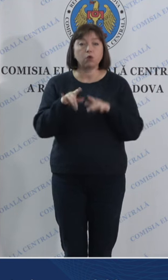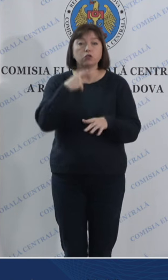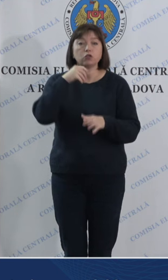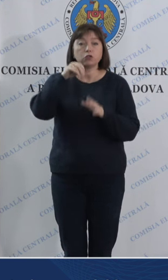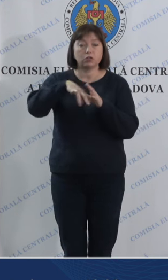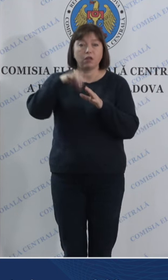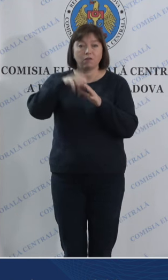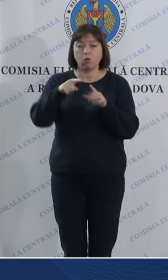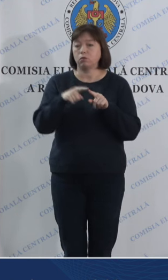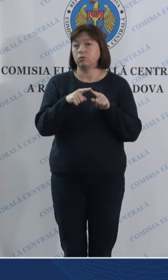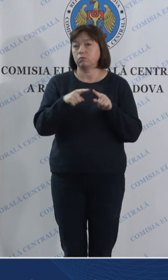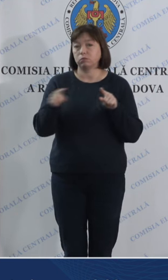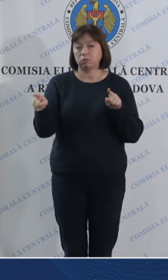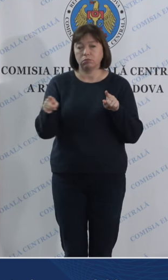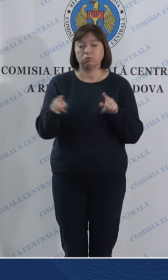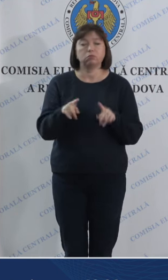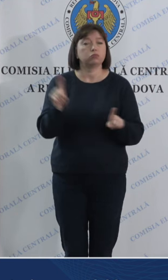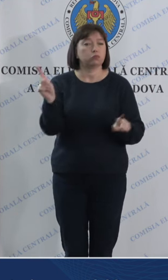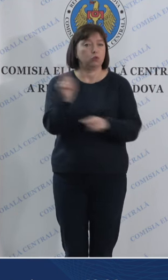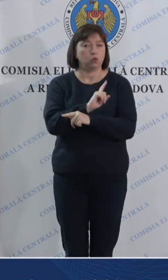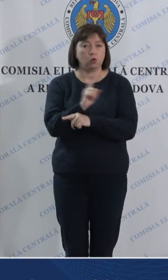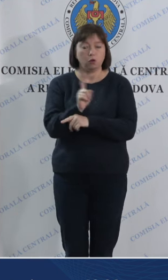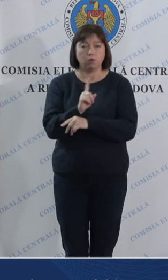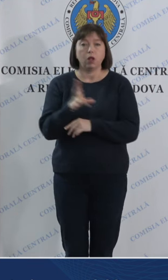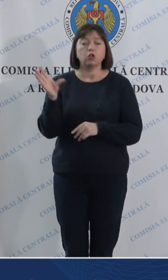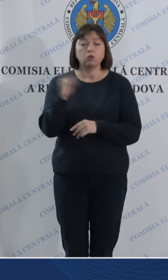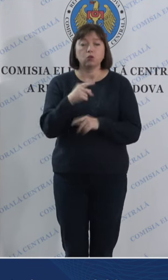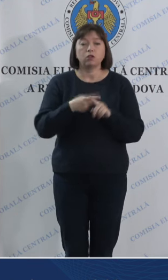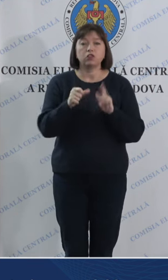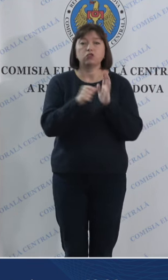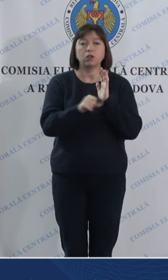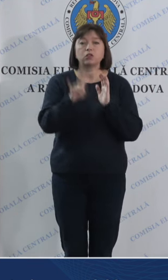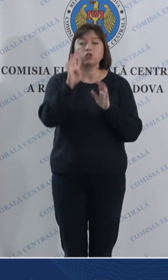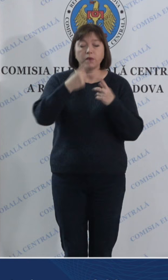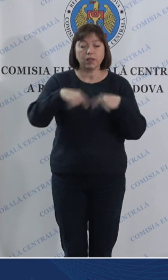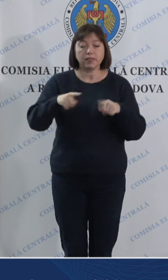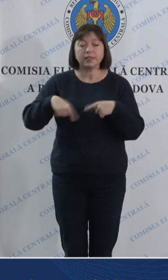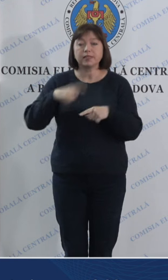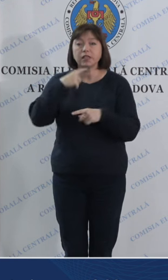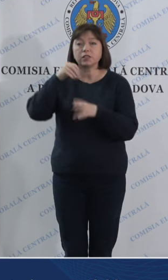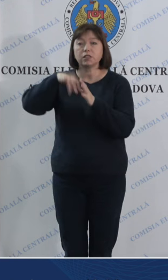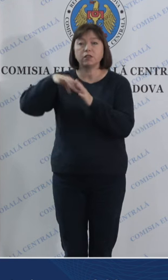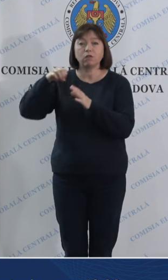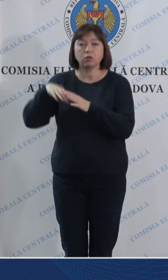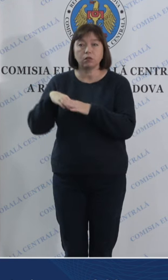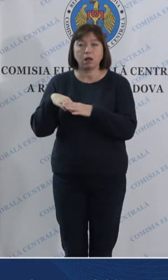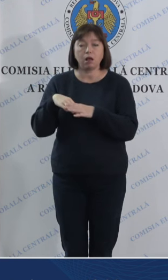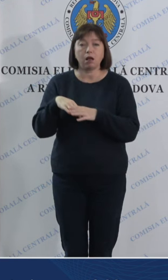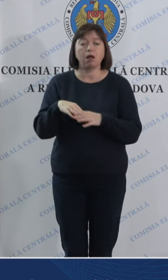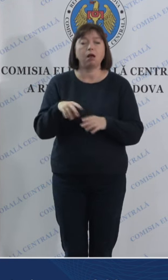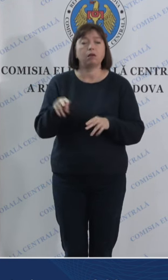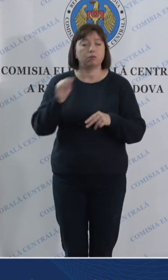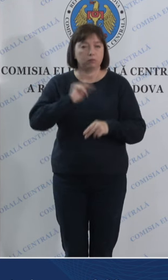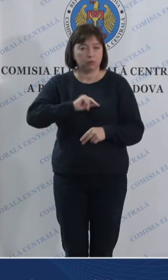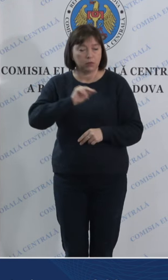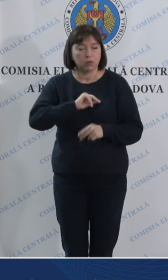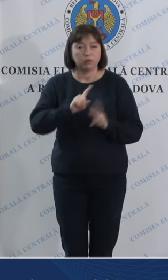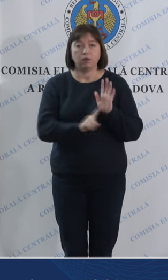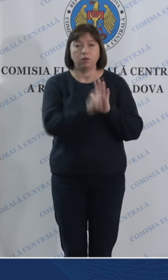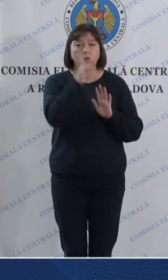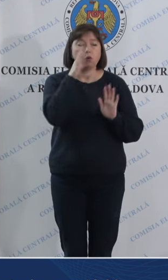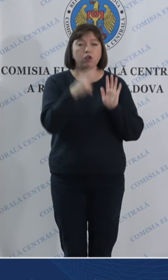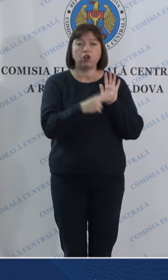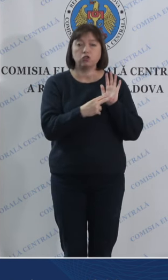vot decurge în parametrii normali toate cele 64 de secții de votare activează de la ora